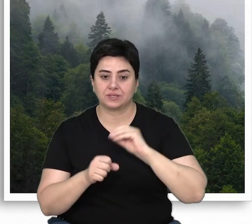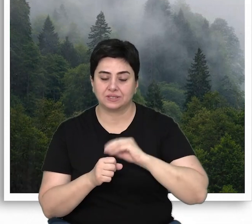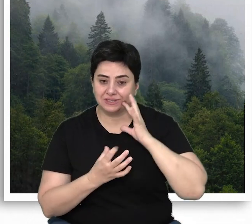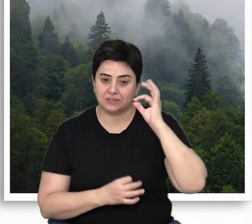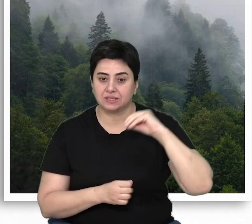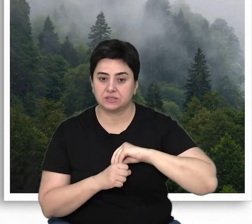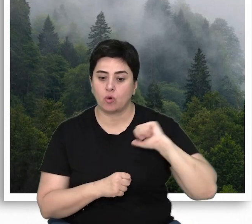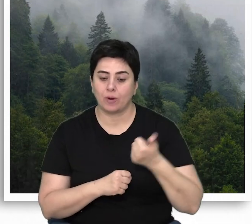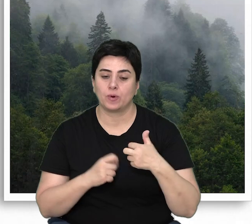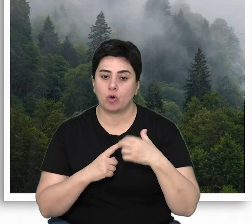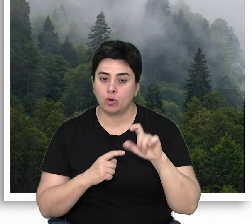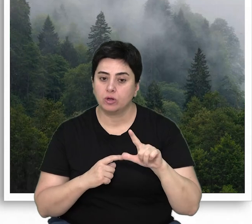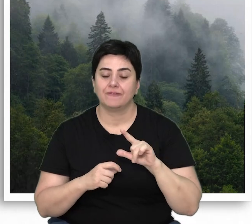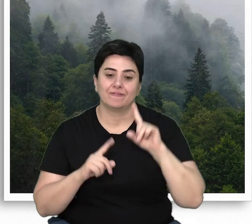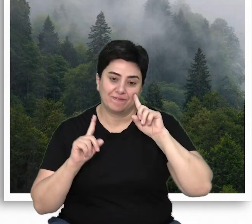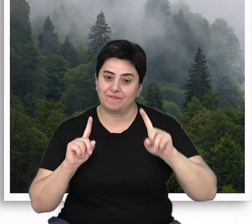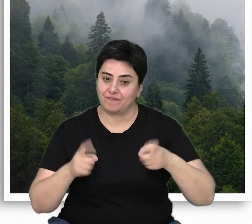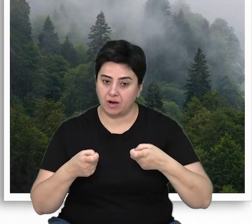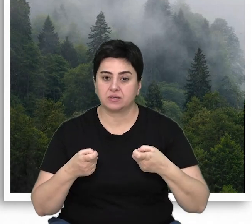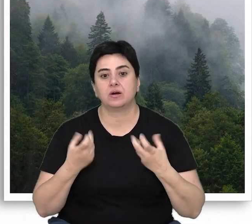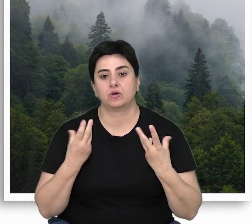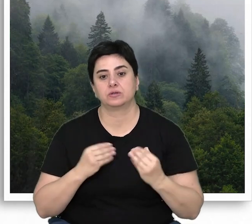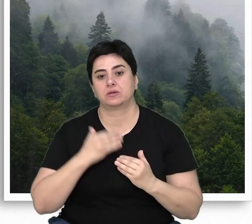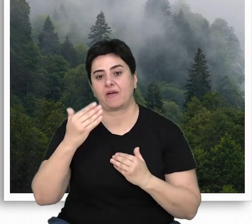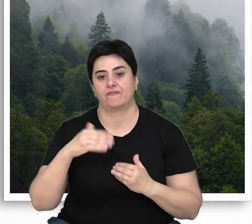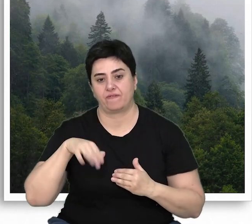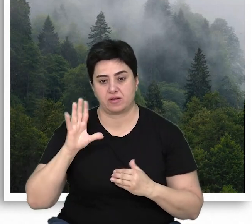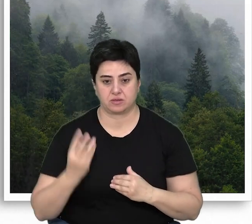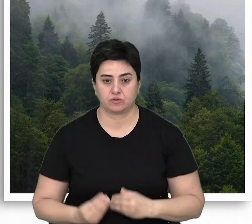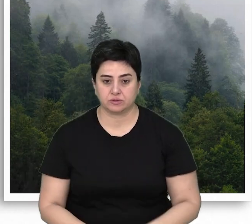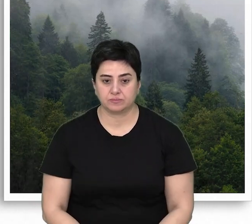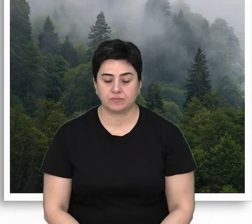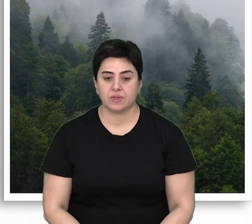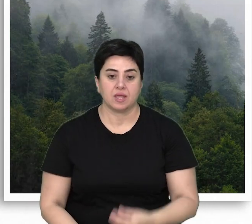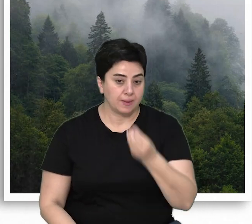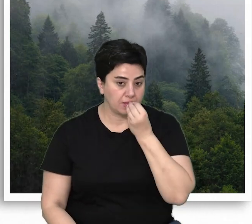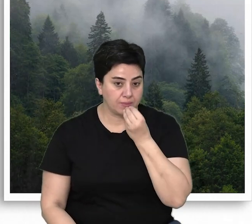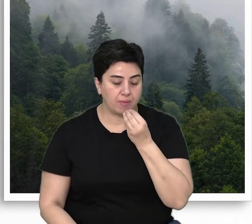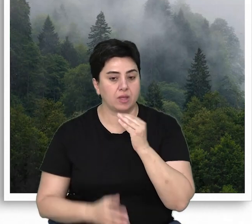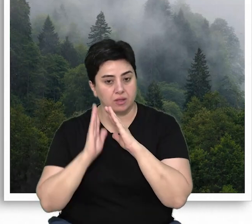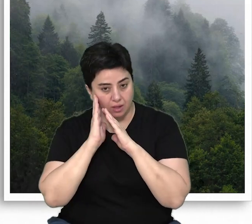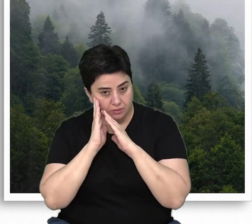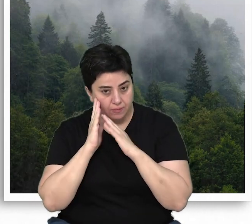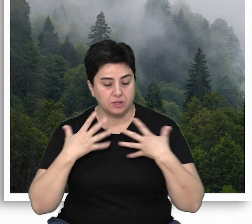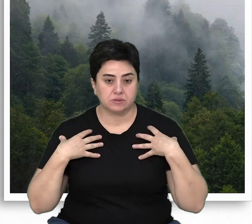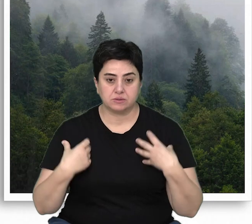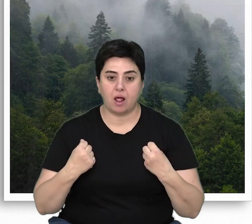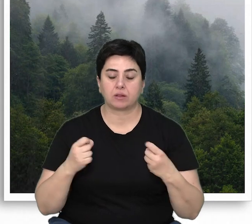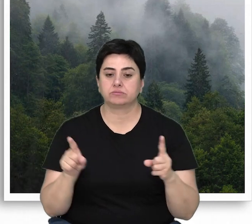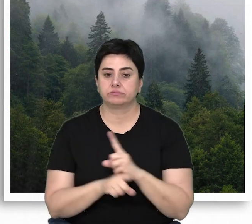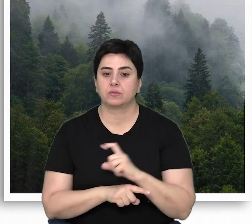hayatımızda oynadığı rol, belki de farkında olduğumuzun çok çok ötesinde. Beslenme, barınma,